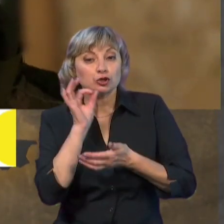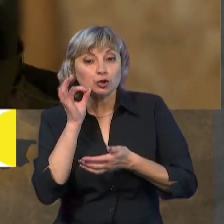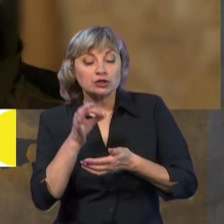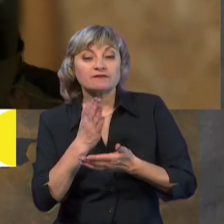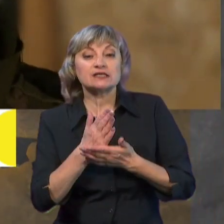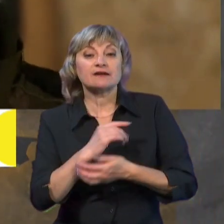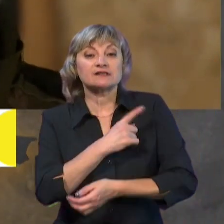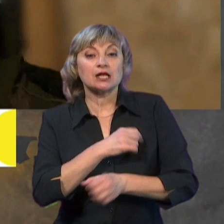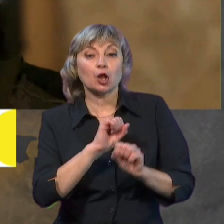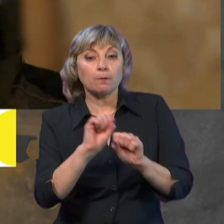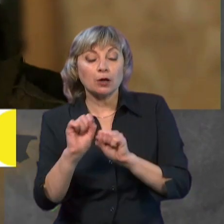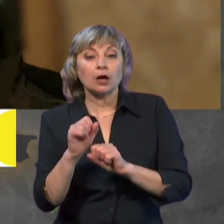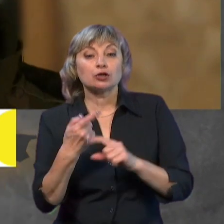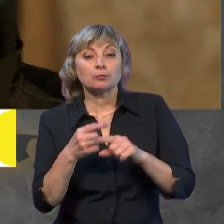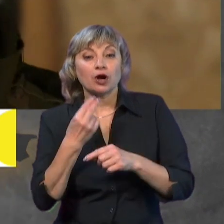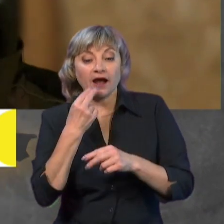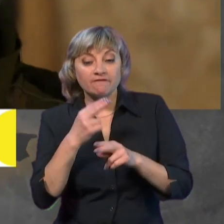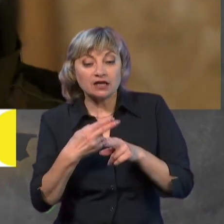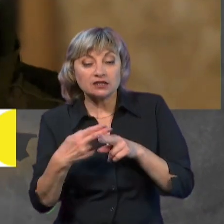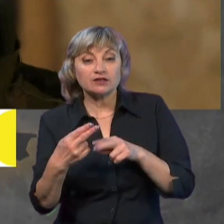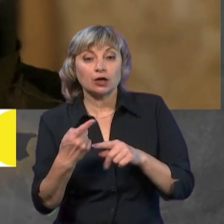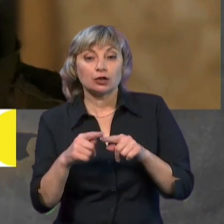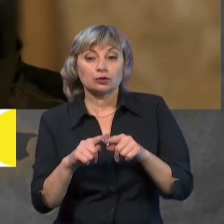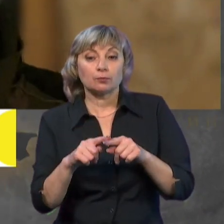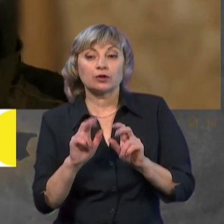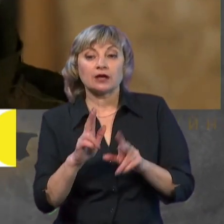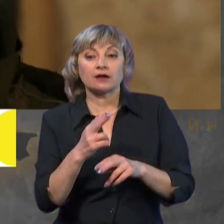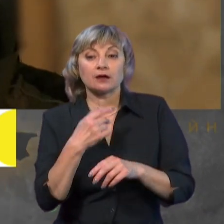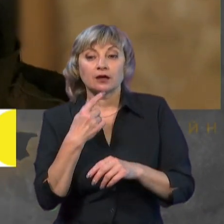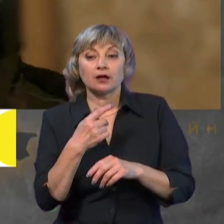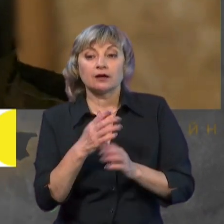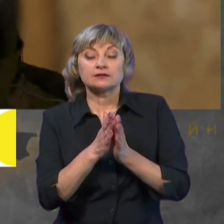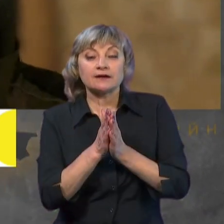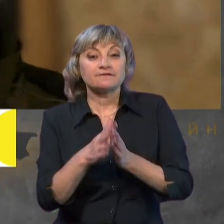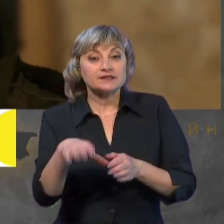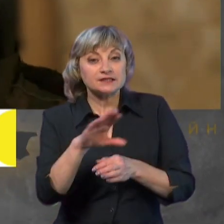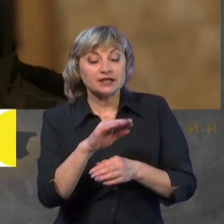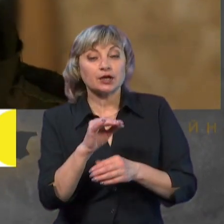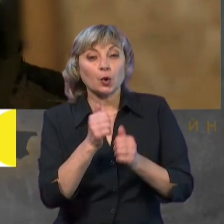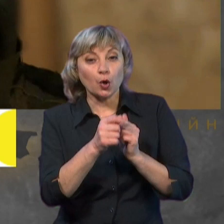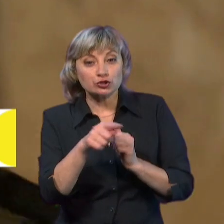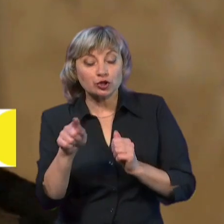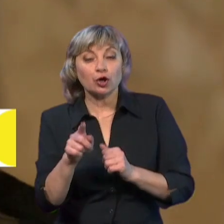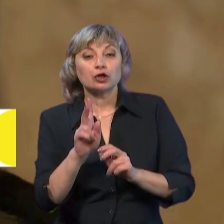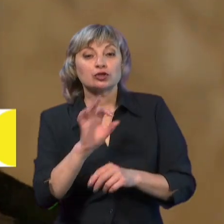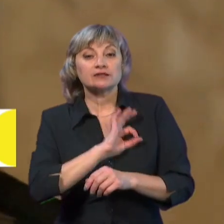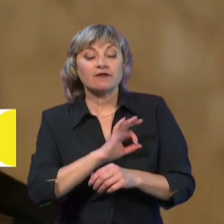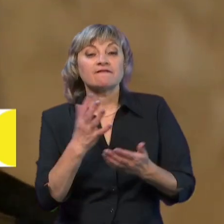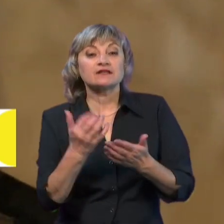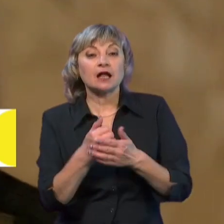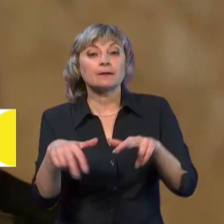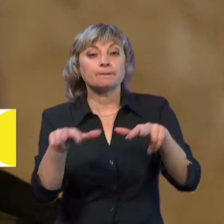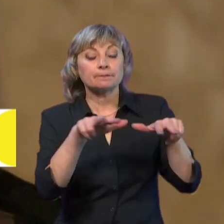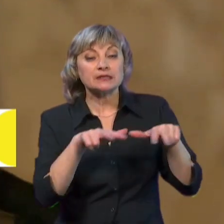силу оборони, тому що він ефективний. Тому я закликаю всіх і кожного, я завершую, хто застосовує вдало безпілотні